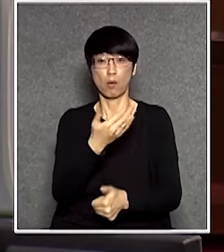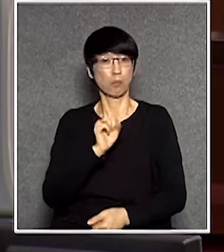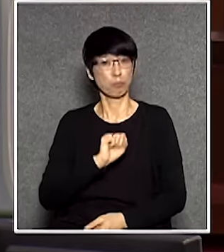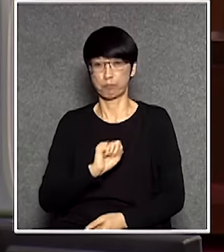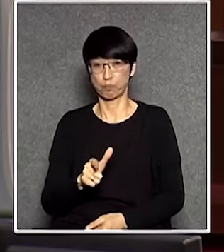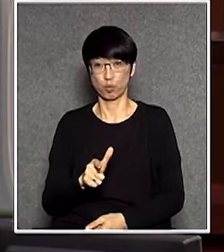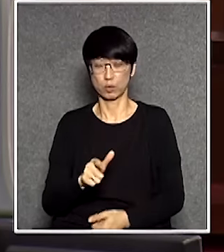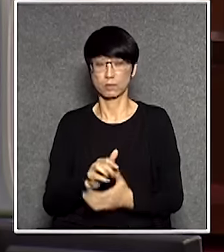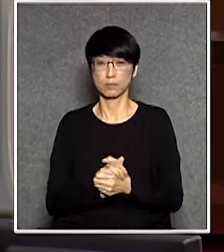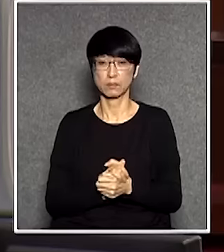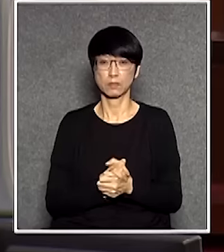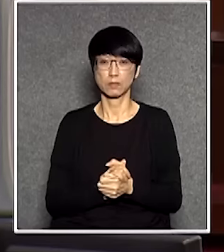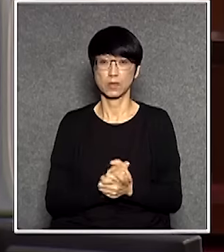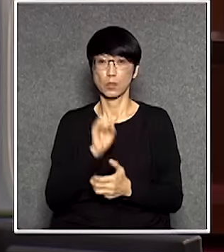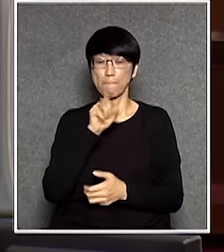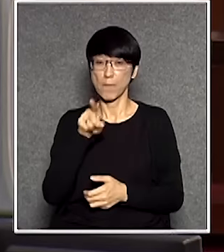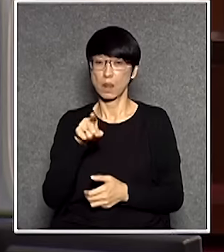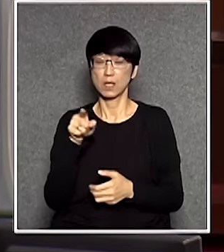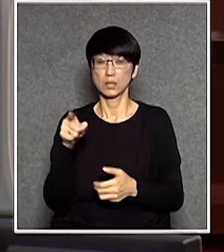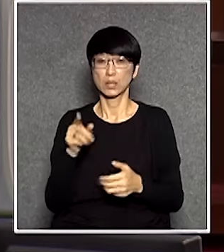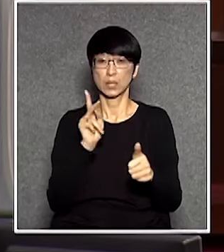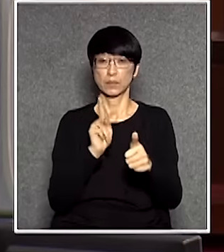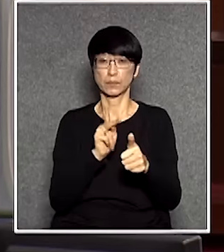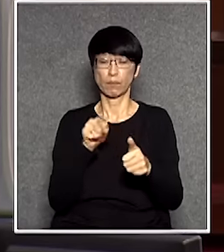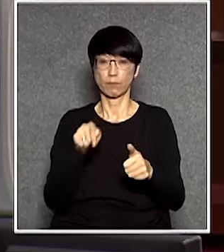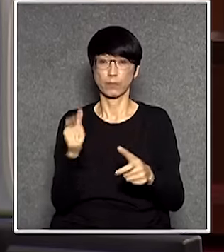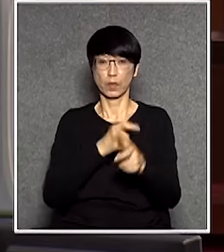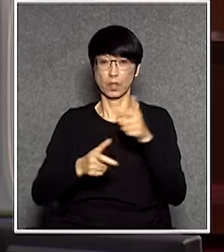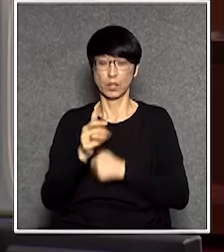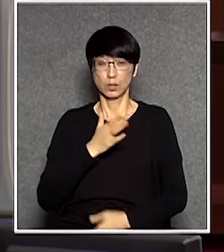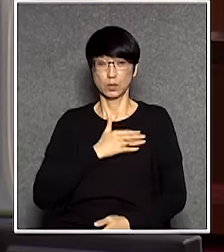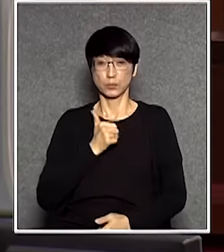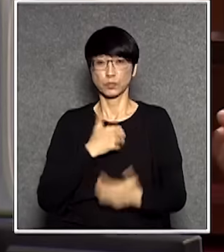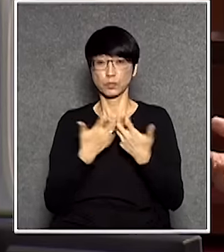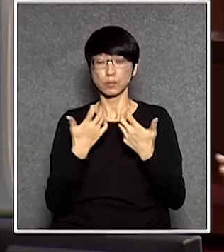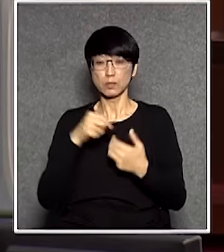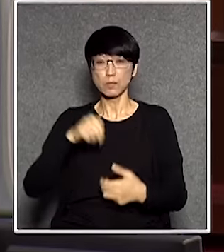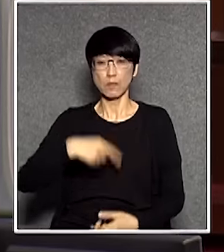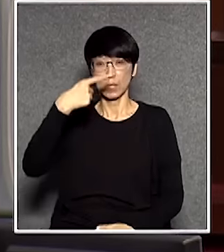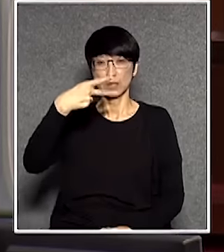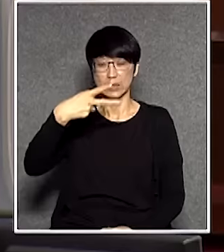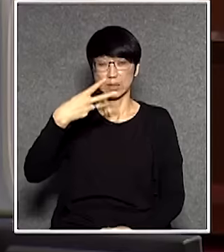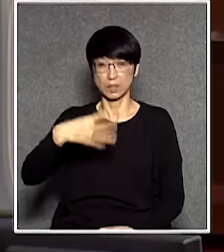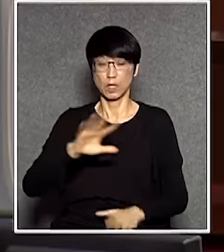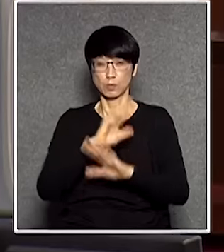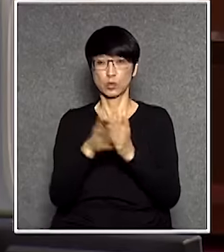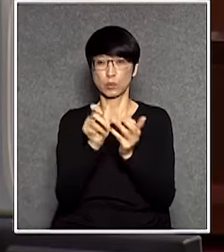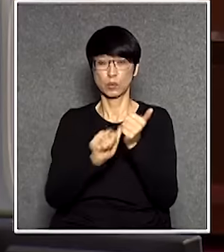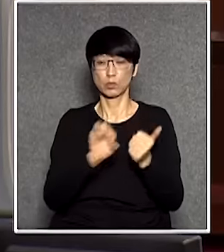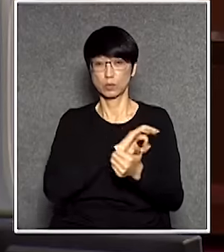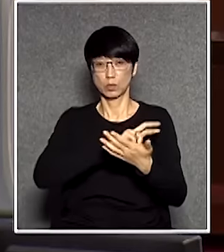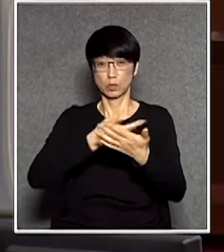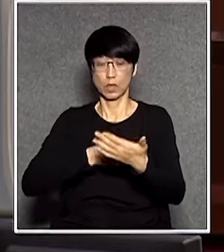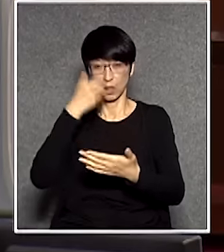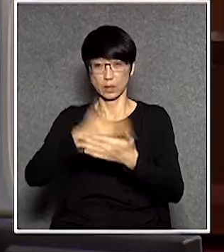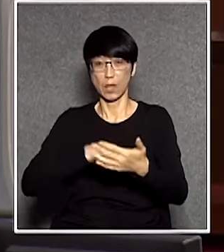你說主席我不利用這個所謂的財政預算案在這個三讀之前的全體委員會提修政案去減据